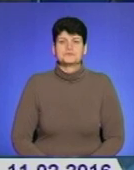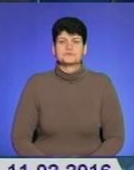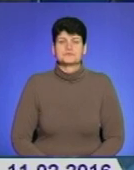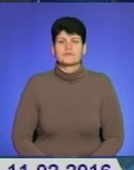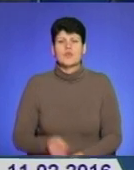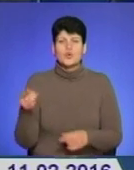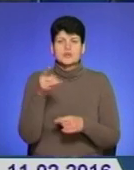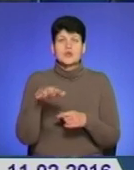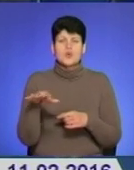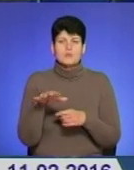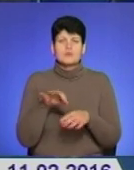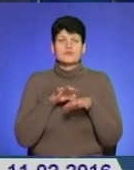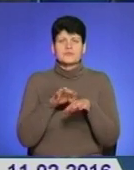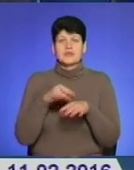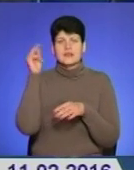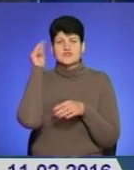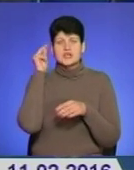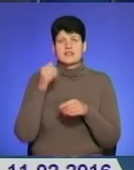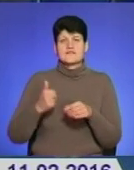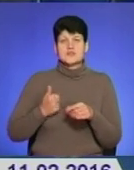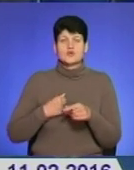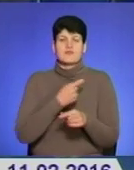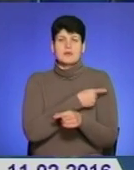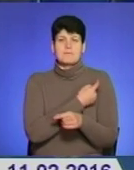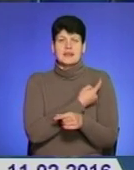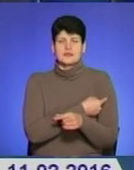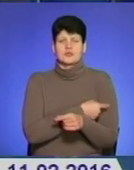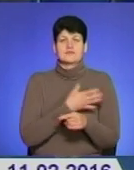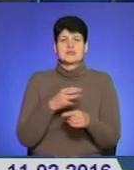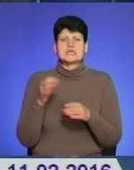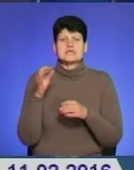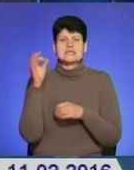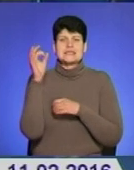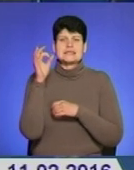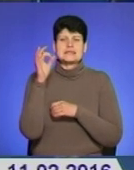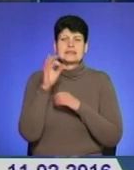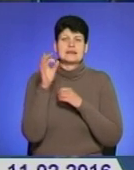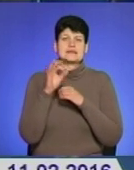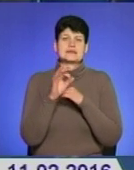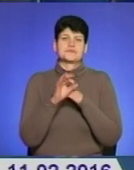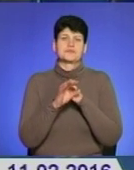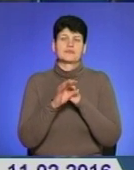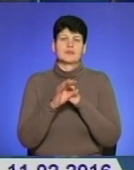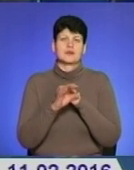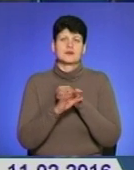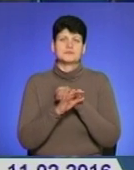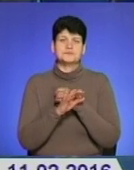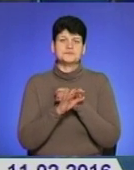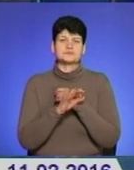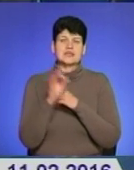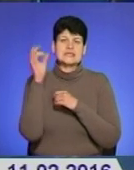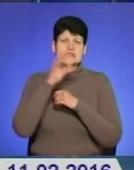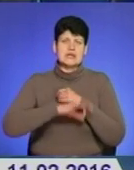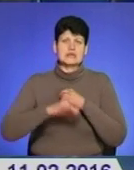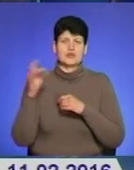У Тернополі проходять навчання військових медиків Національної гвардії Західного регіону. Подробиці у сюжеті сектору комунікації Головного управління